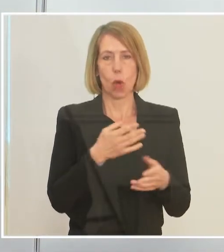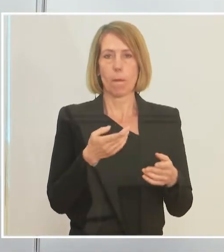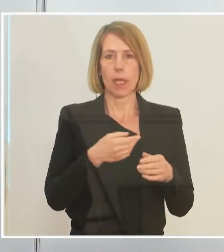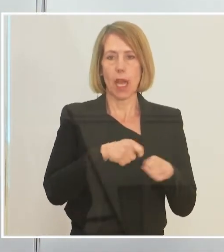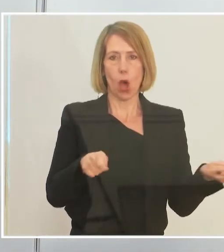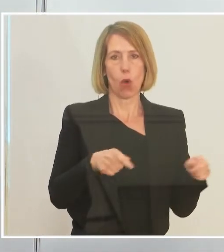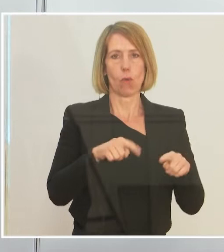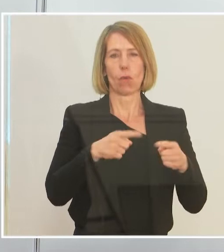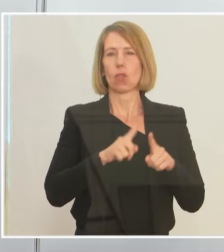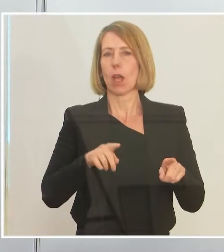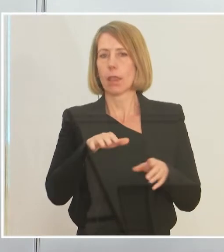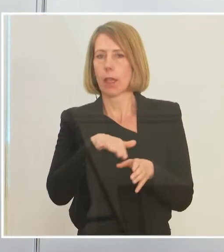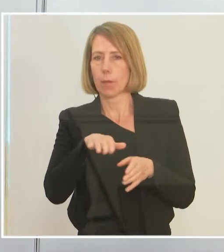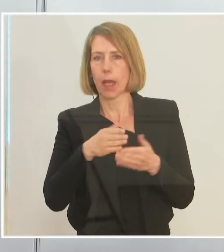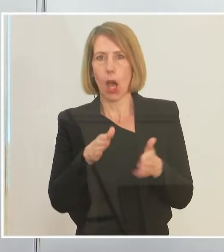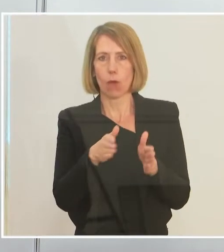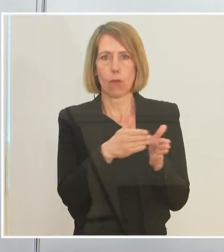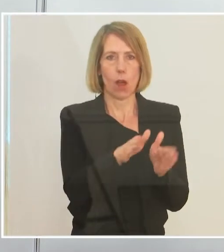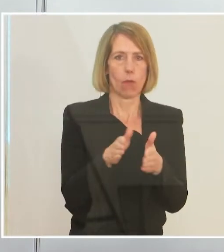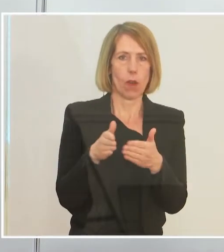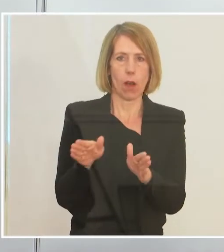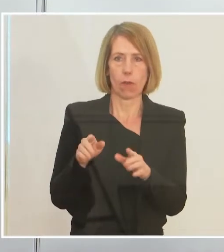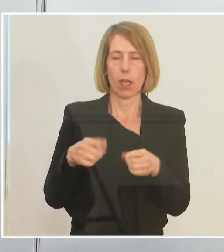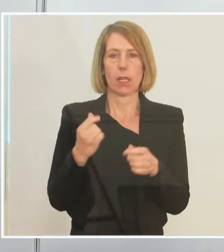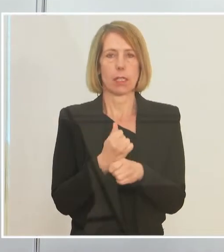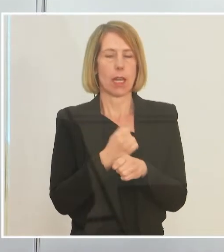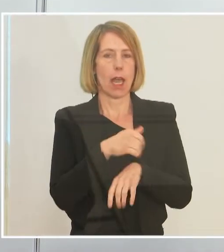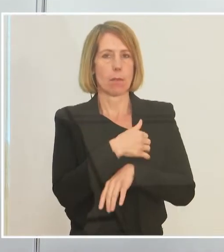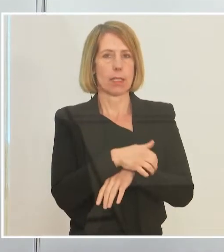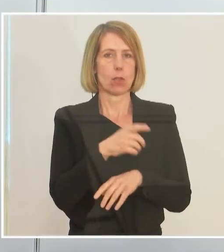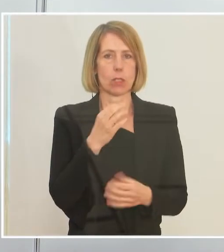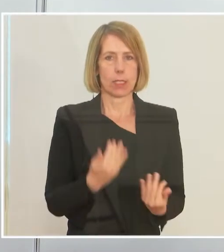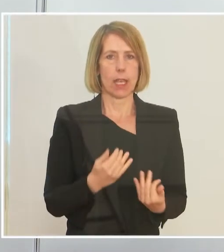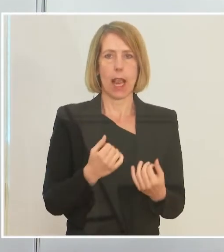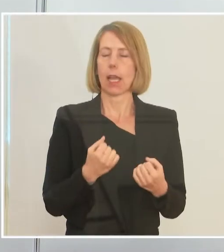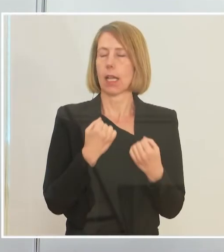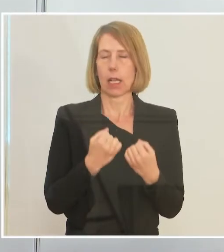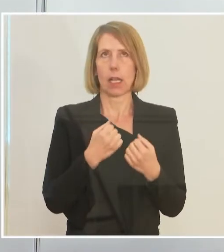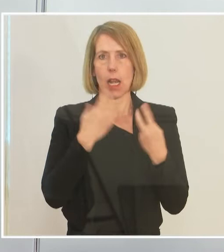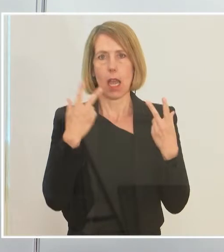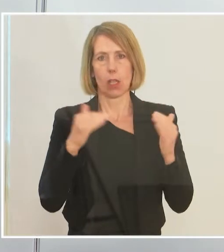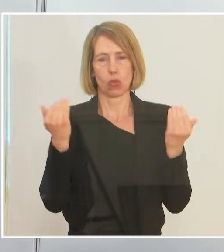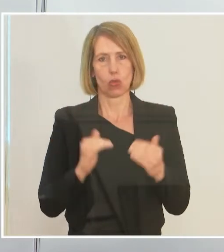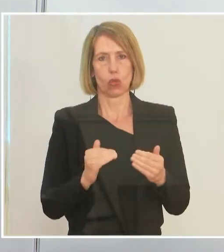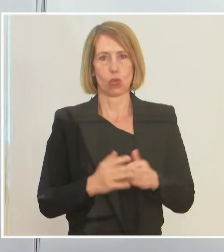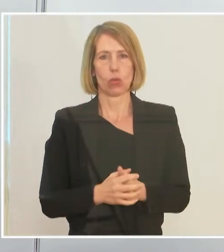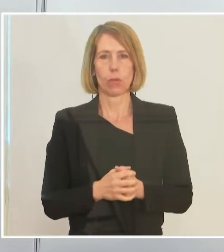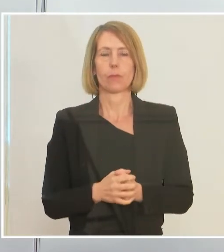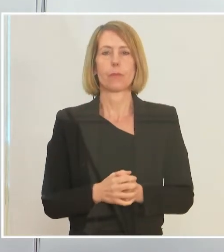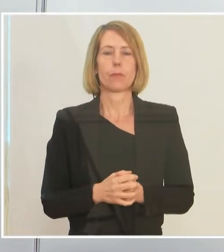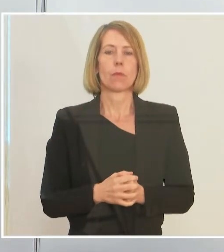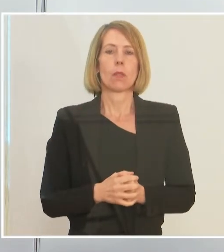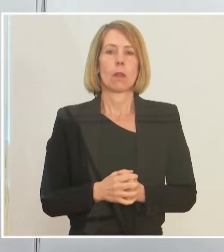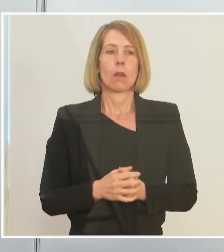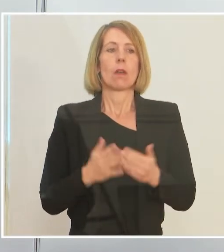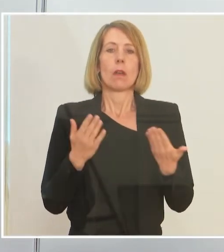wird auch die Zahl der Arbeitslosen von selbst wieder ein deutliches Stück zurückgehen. Allerdings, meine sehr